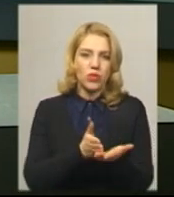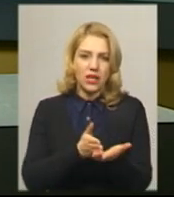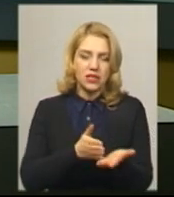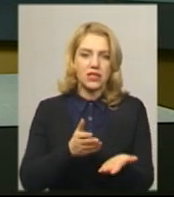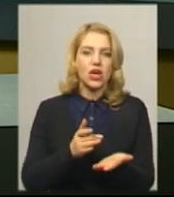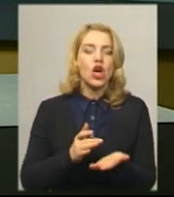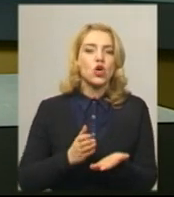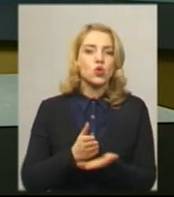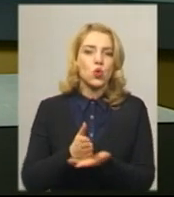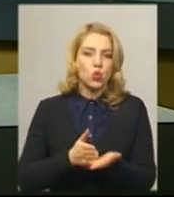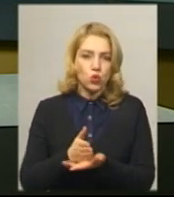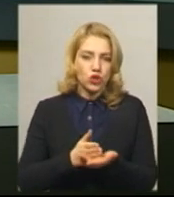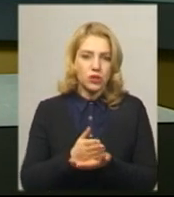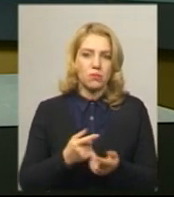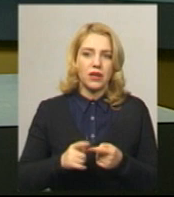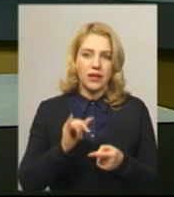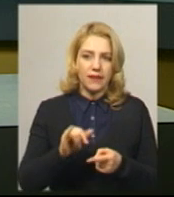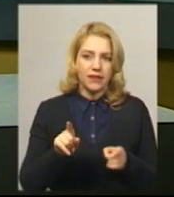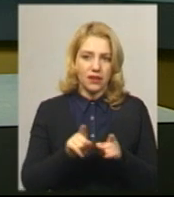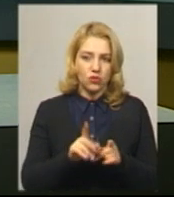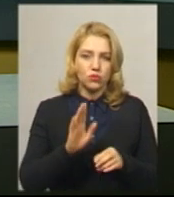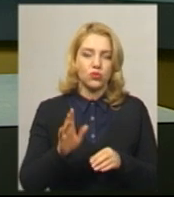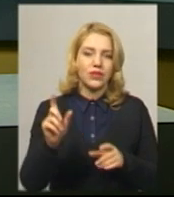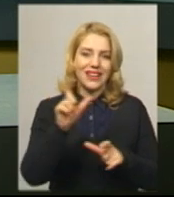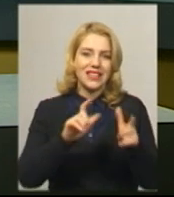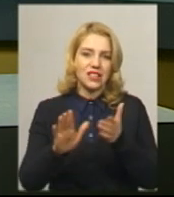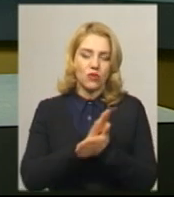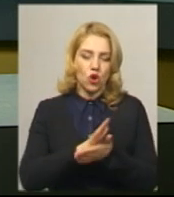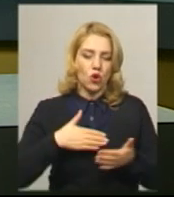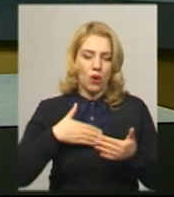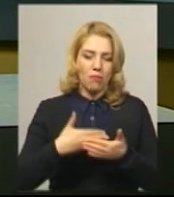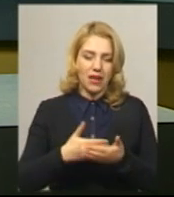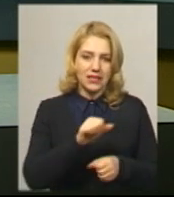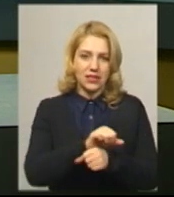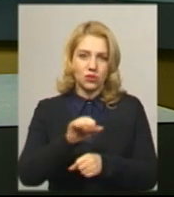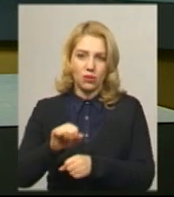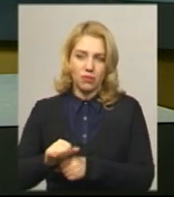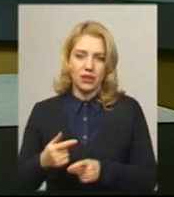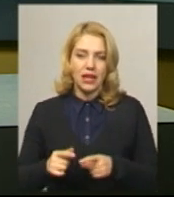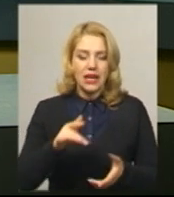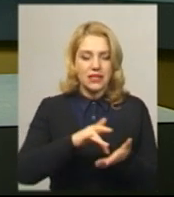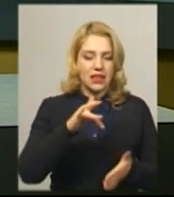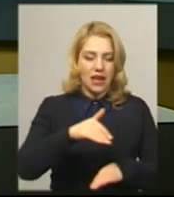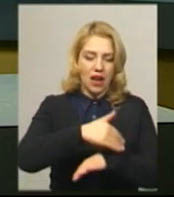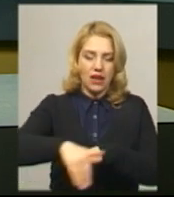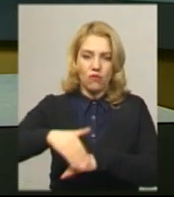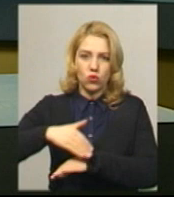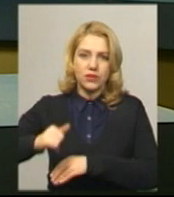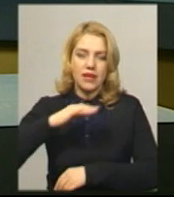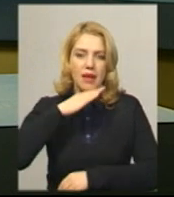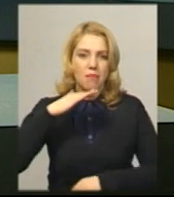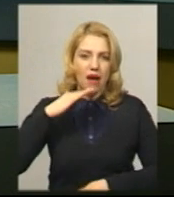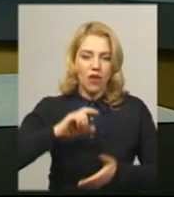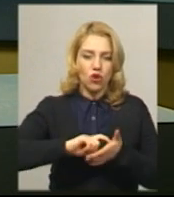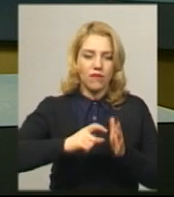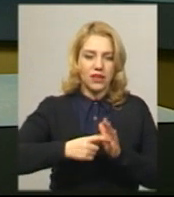Також у Хмельницькому розпочали дезінфікувати зупинки громадського транспорту, центральні вулиці, багатоквартирні будинки. Зі слів Наталії Воронки,